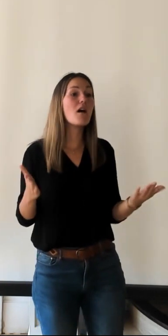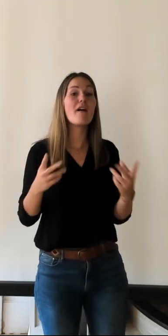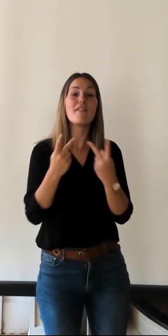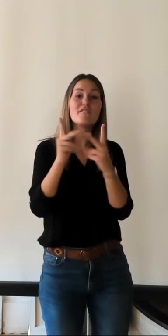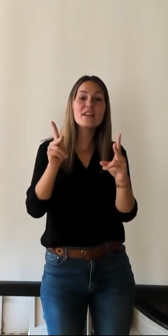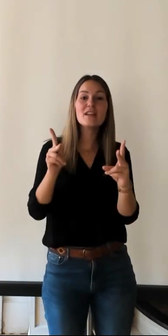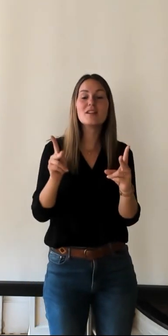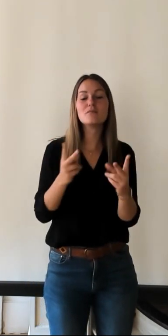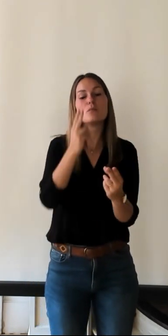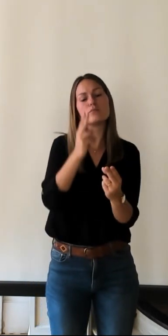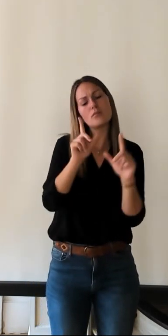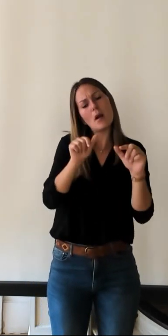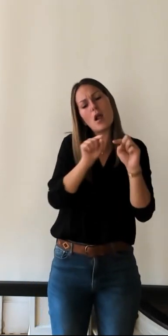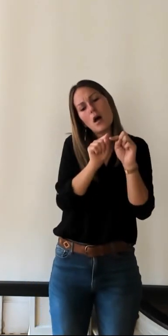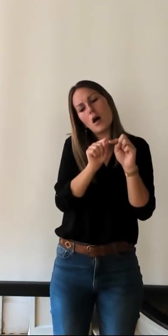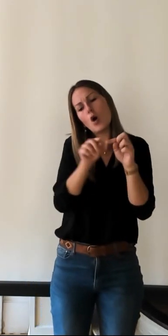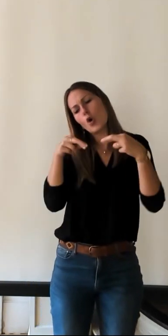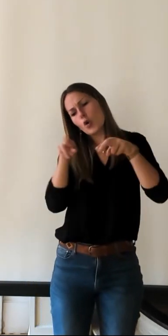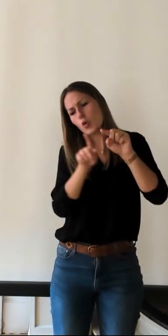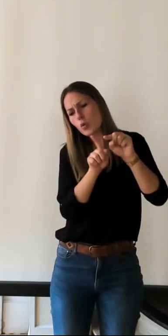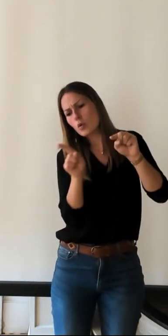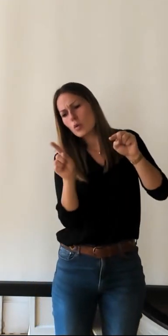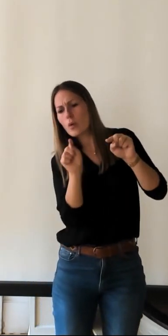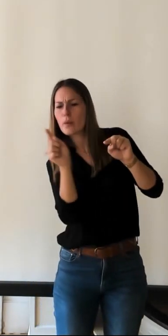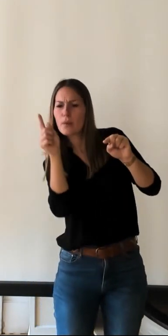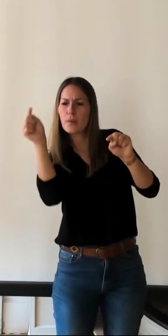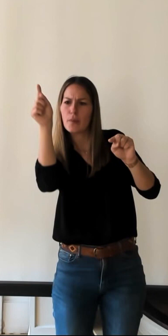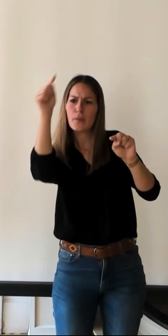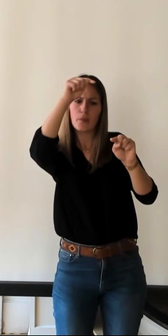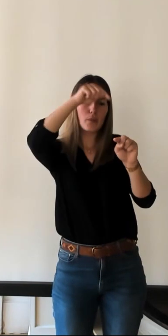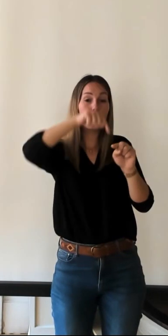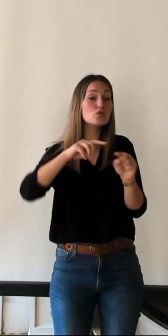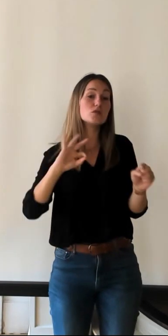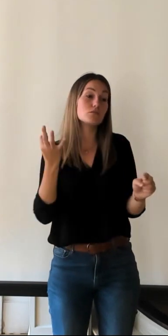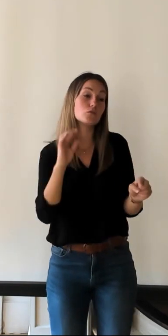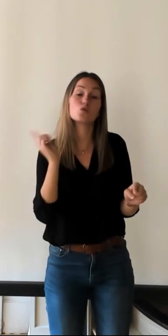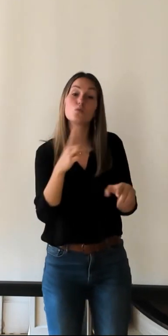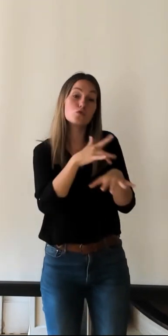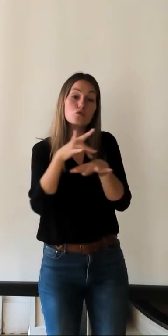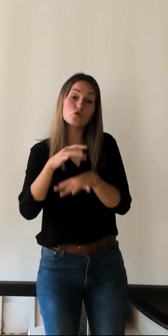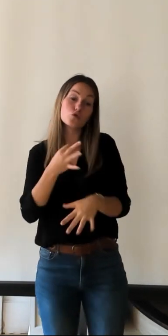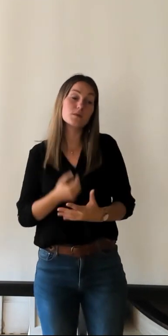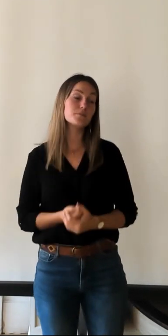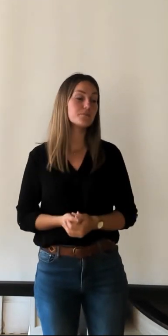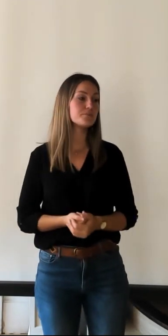ville avec des explications donc voilà j'ai voulu mettre l'accent sur plus différentes choses